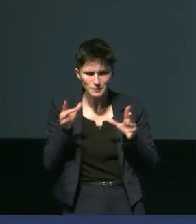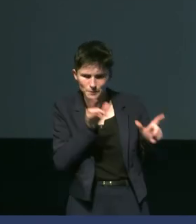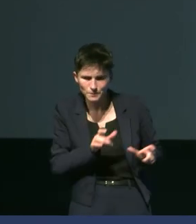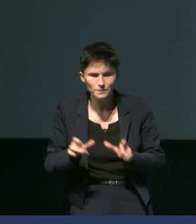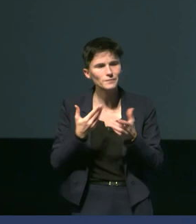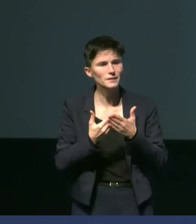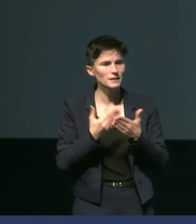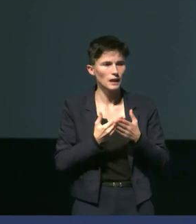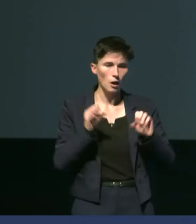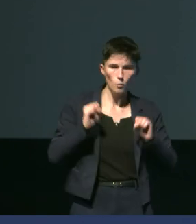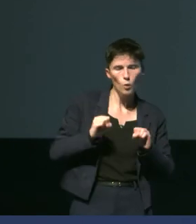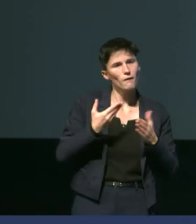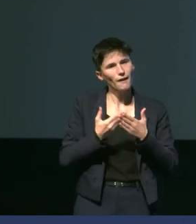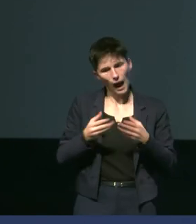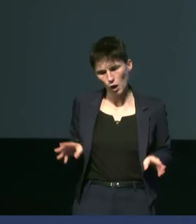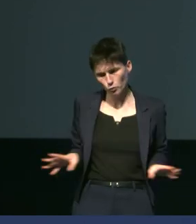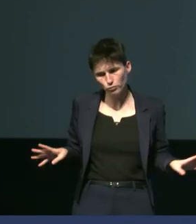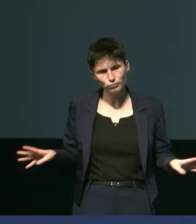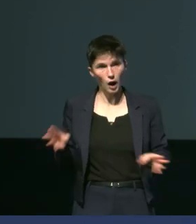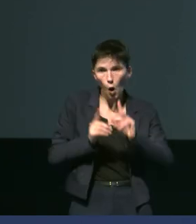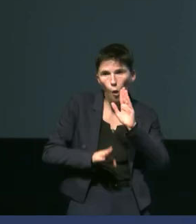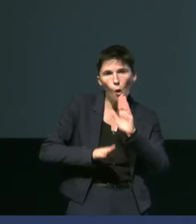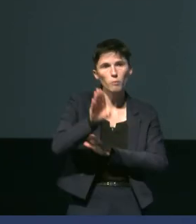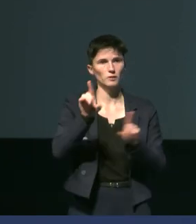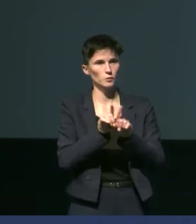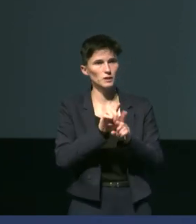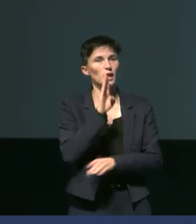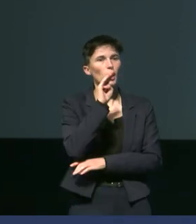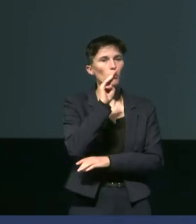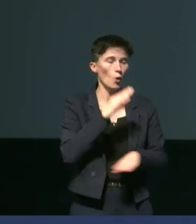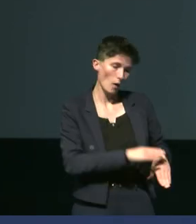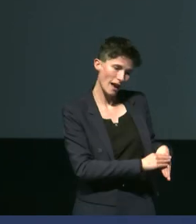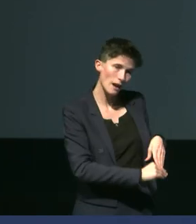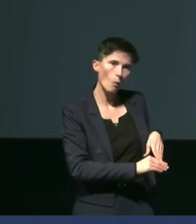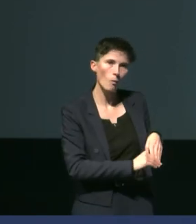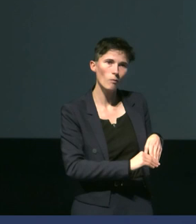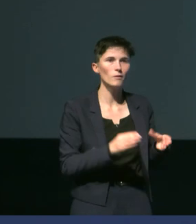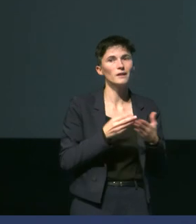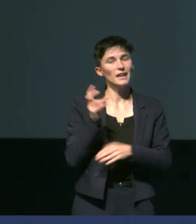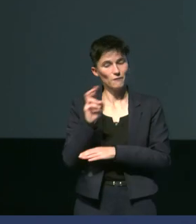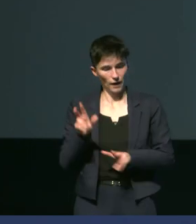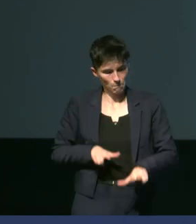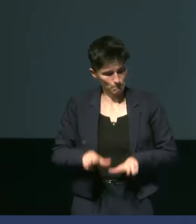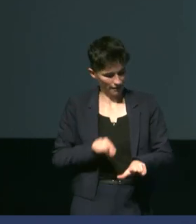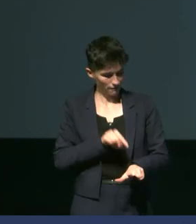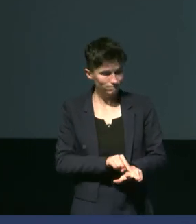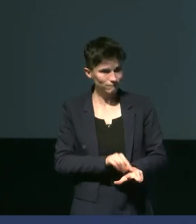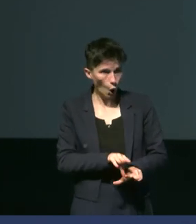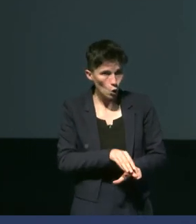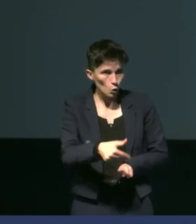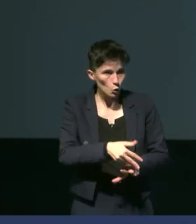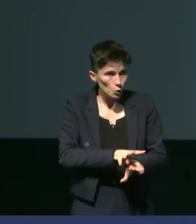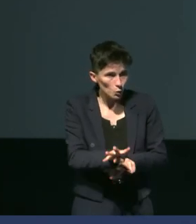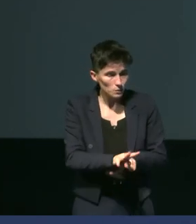fenêtres thermiques. Alors ici, vous avez en bleu l'aileron et en vert au niveau des pieds. Et on va avoir une